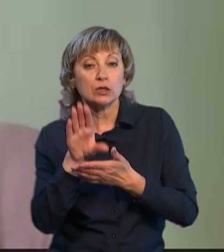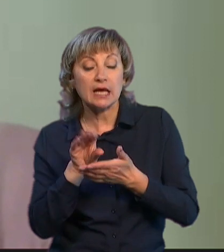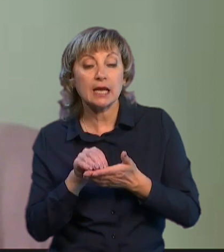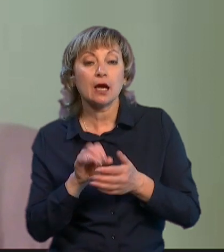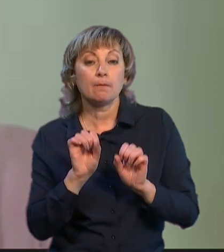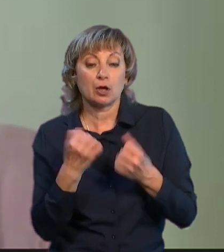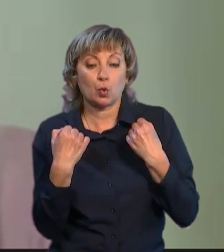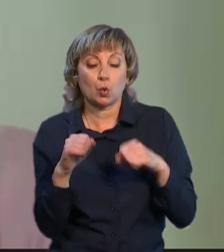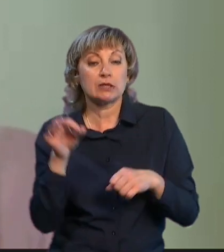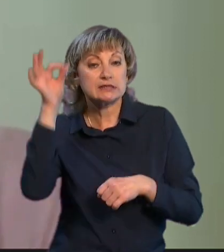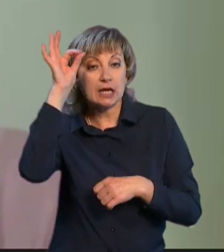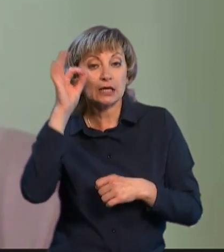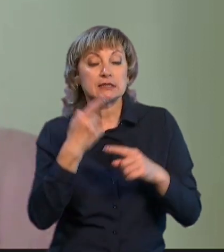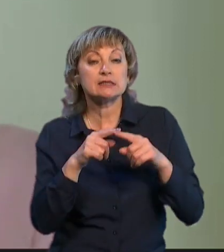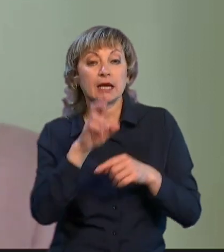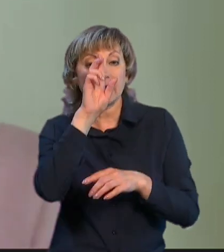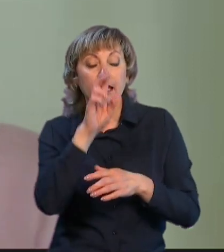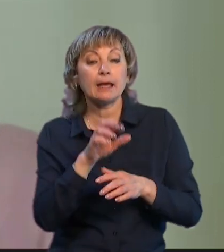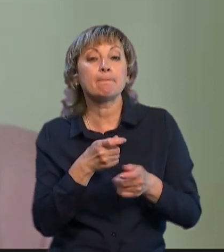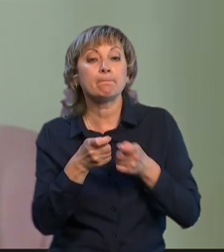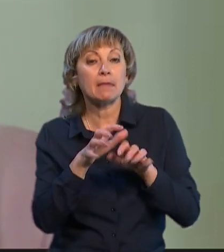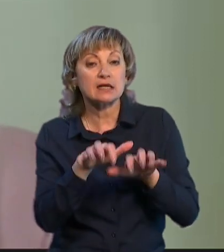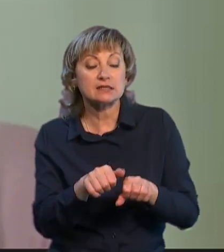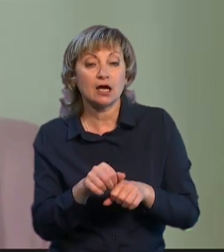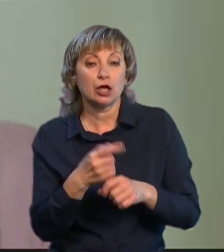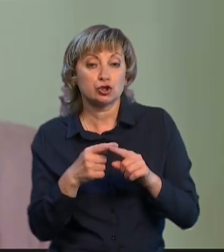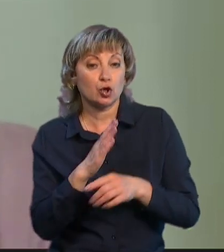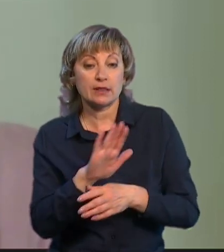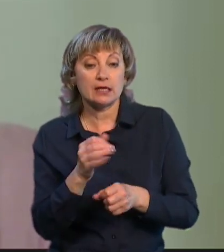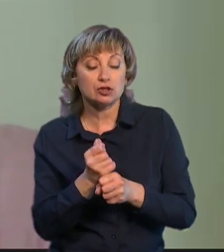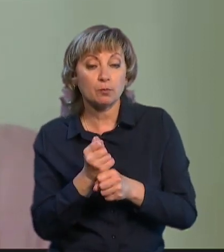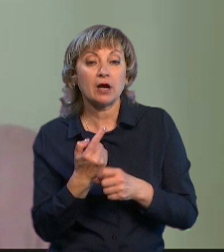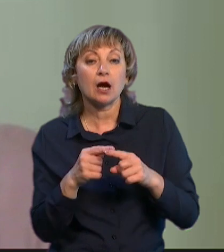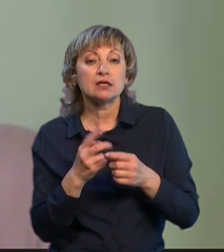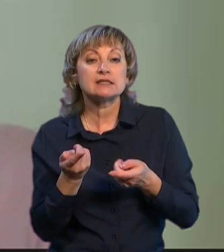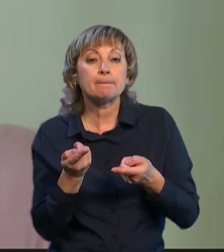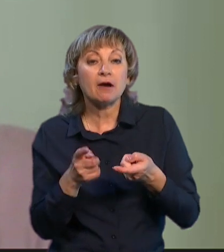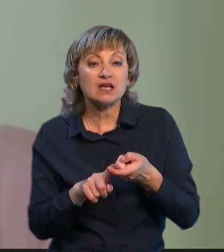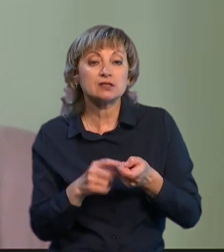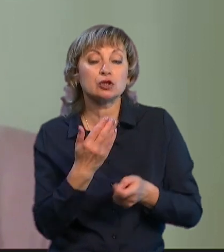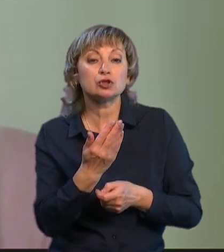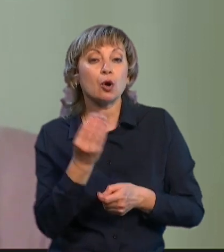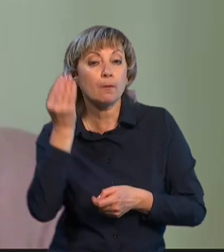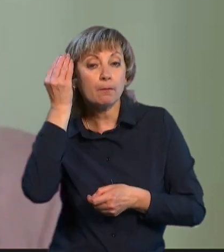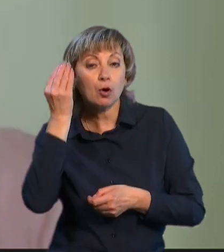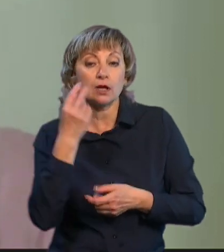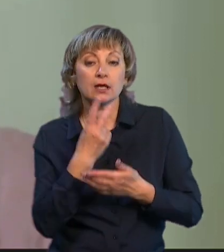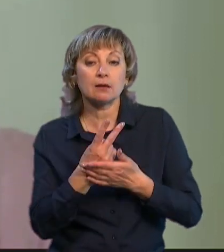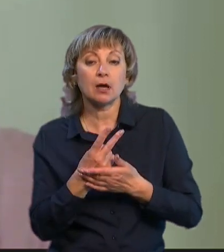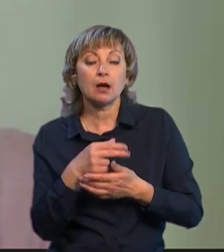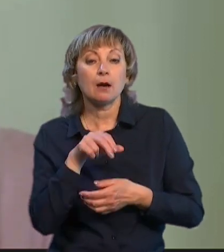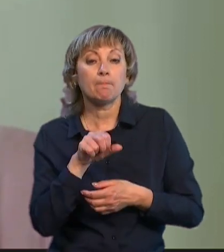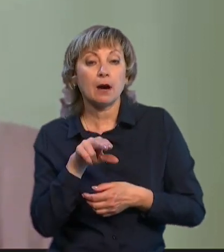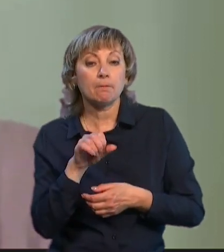уникнути згадки цих імперців, але він цього не зробив. Очевидно, це пов'язано із його поглядами, знаєте, Папа